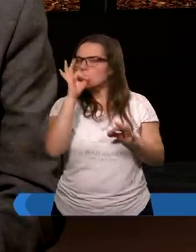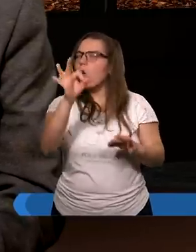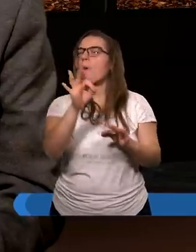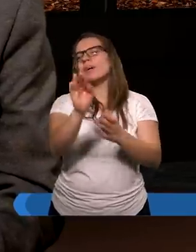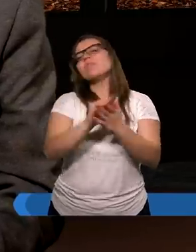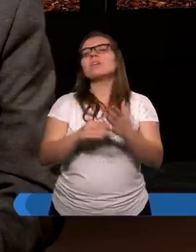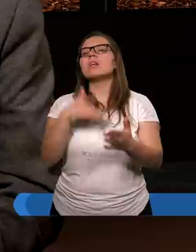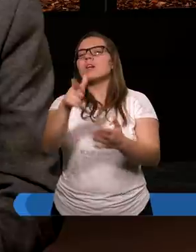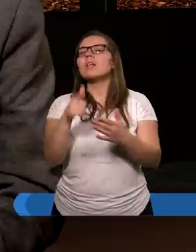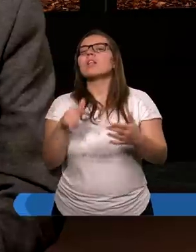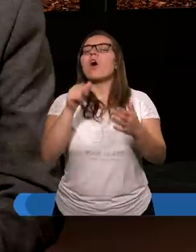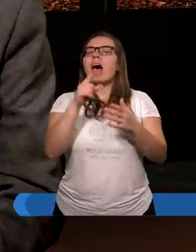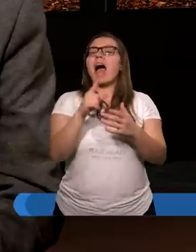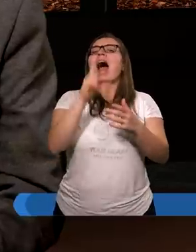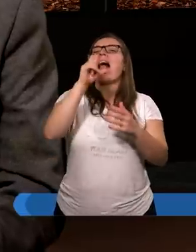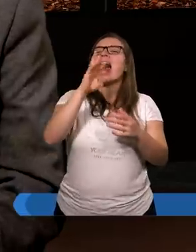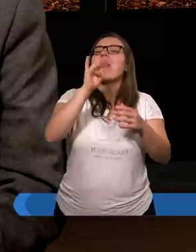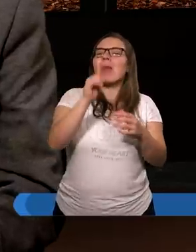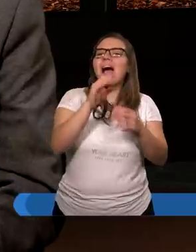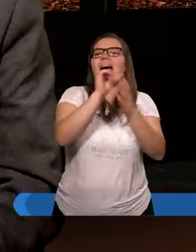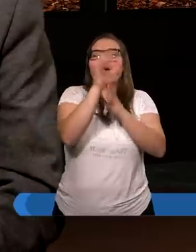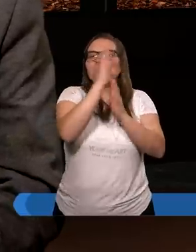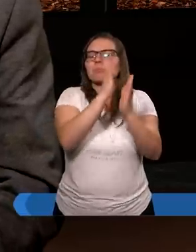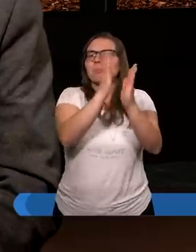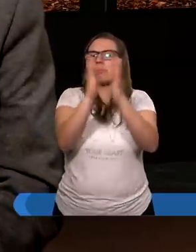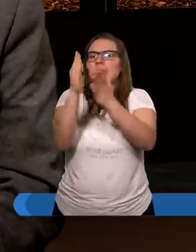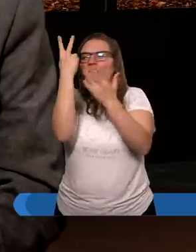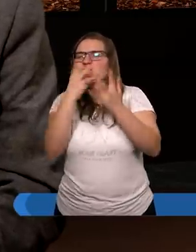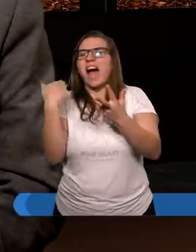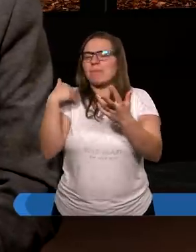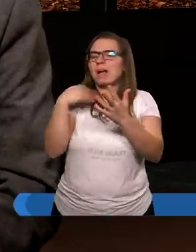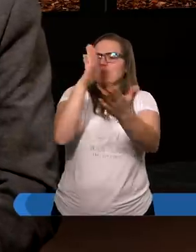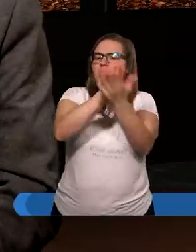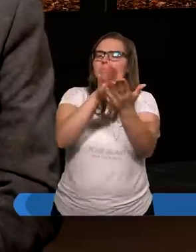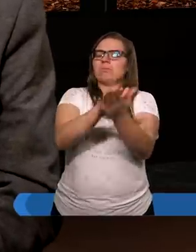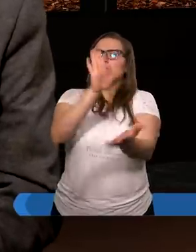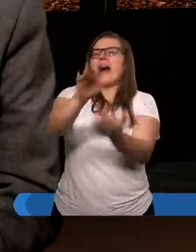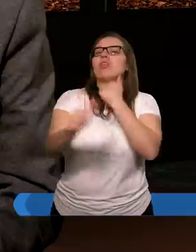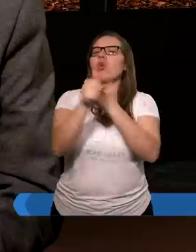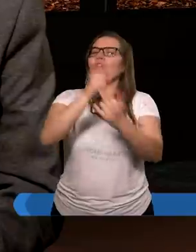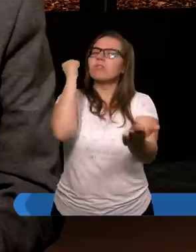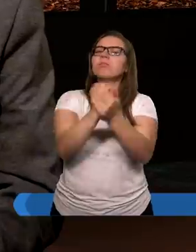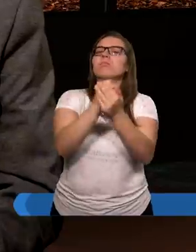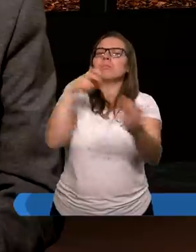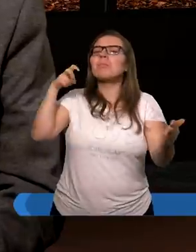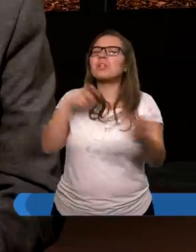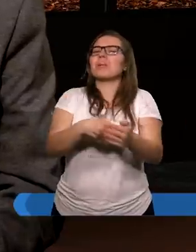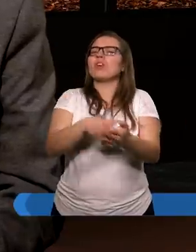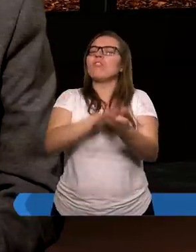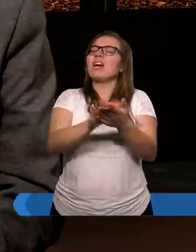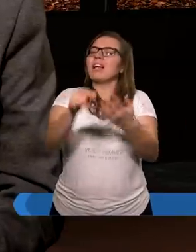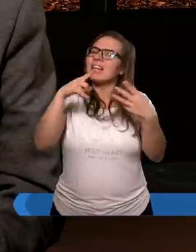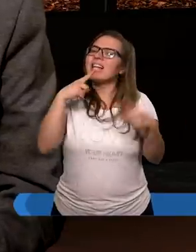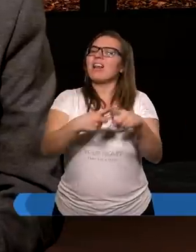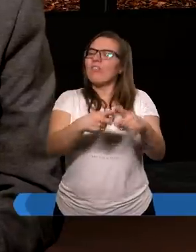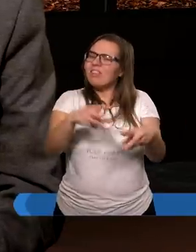litera jest literą i już na czarno, na białym napisane na papierze czy na papirusie było to